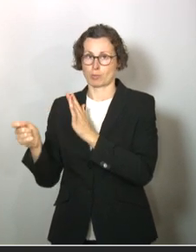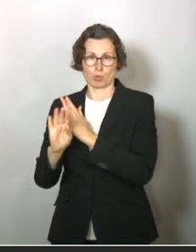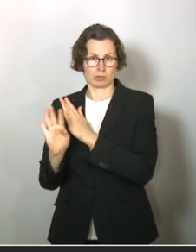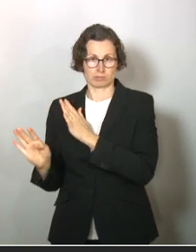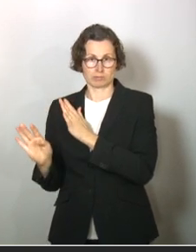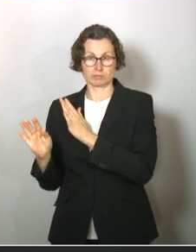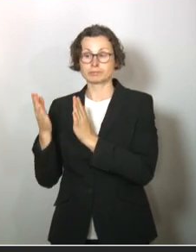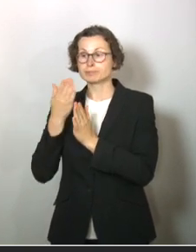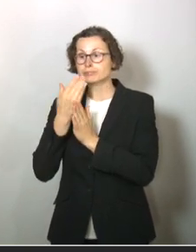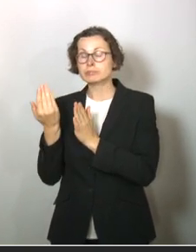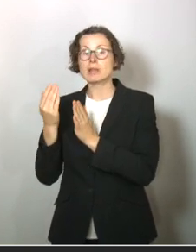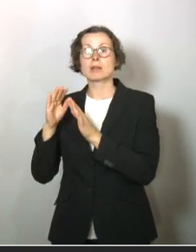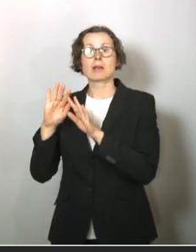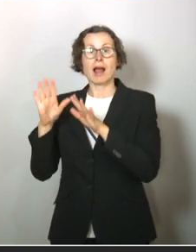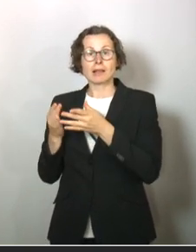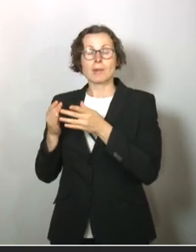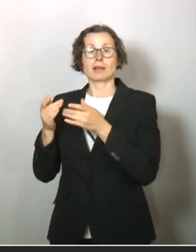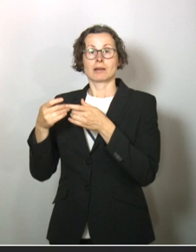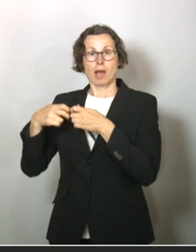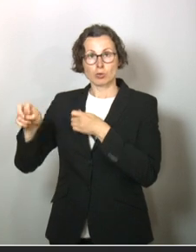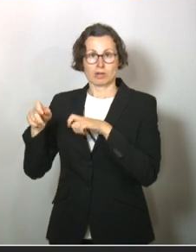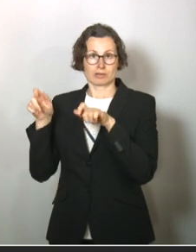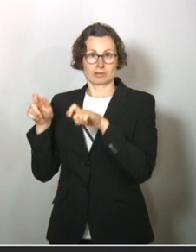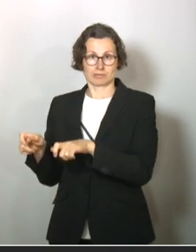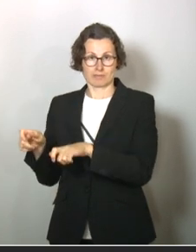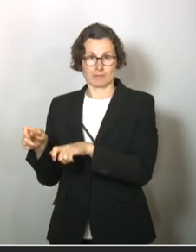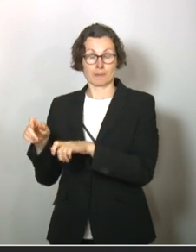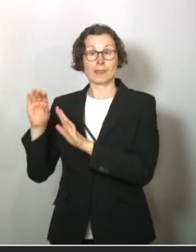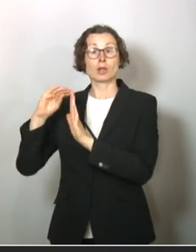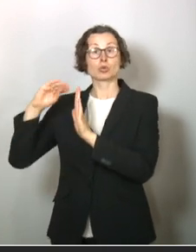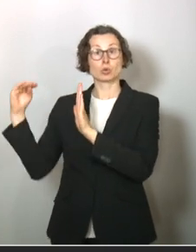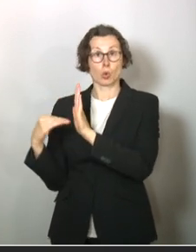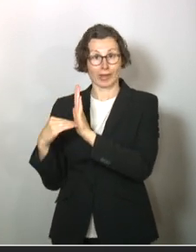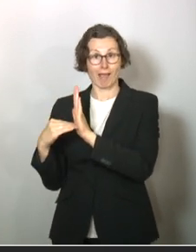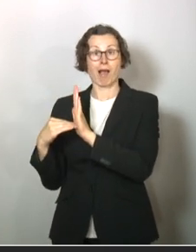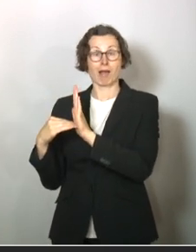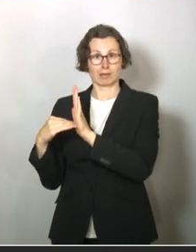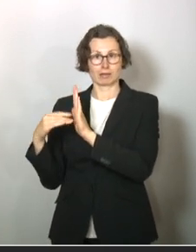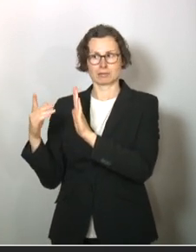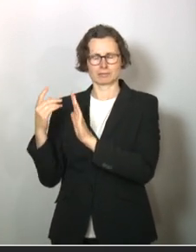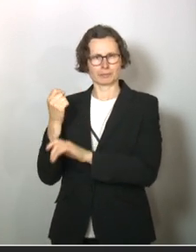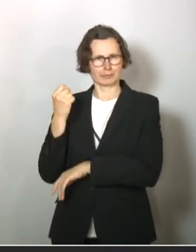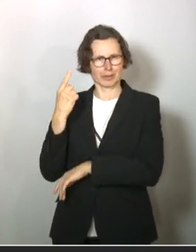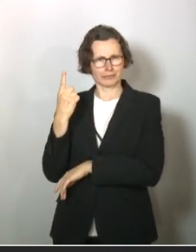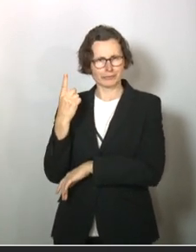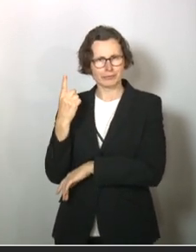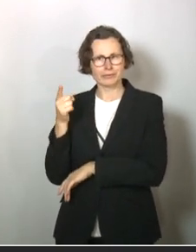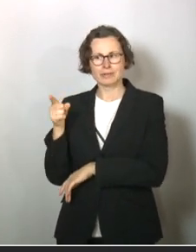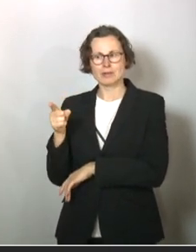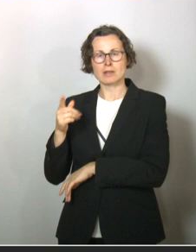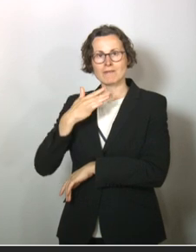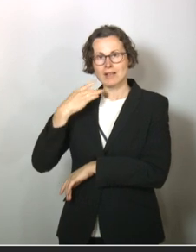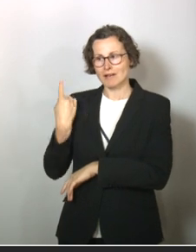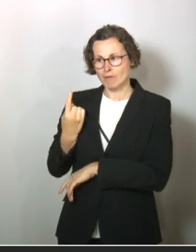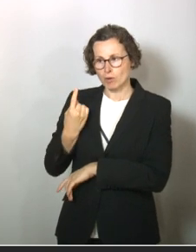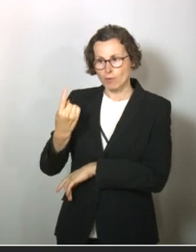und keine allgemeinen Ausgangsbeschränkungen. Und Südkorea, das merkwürdigerweise über viele Wochen